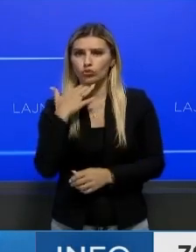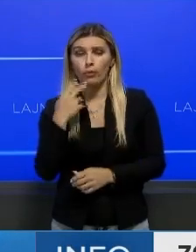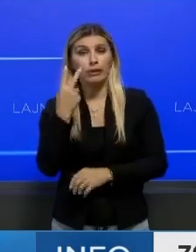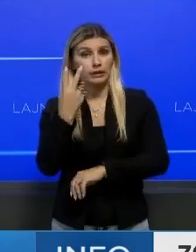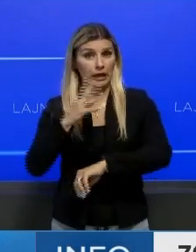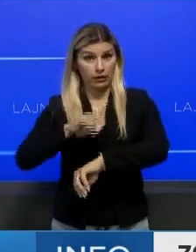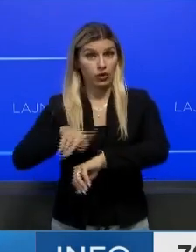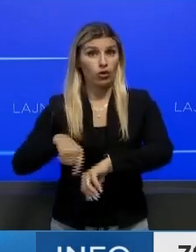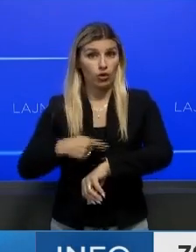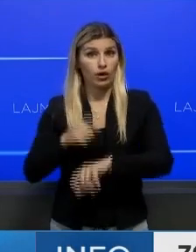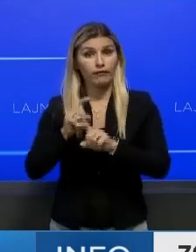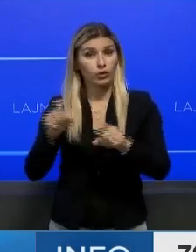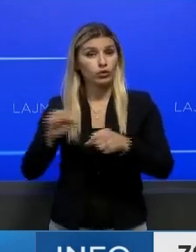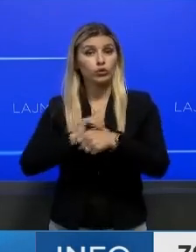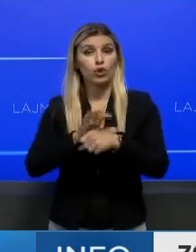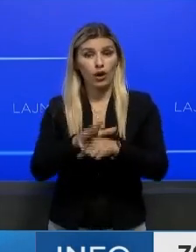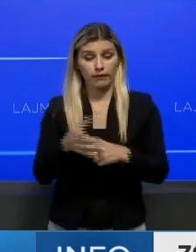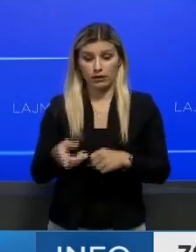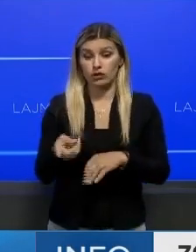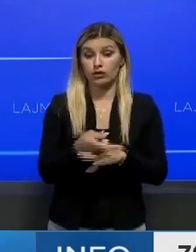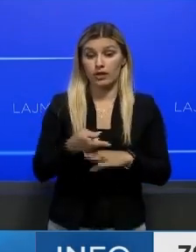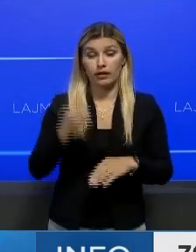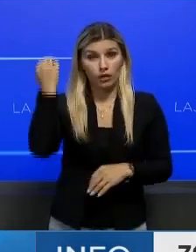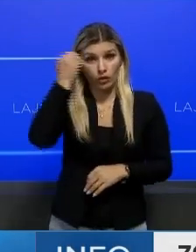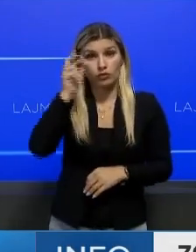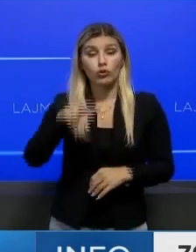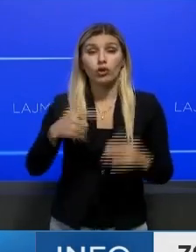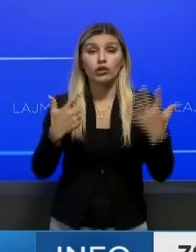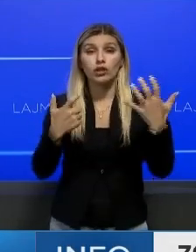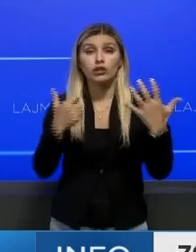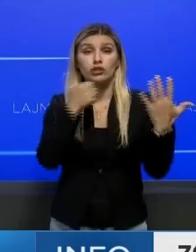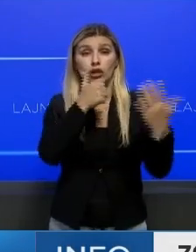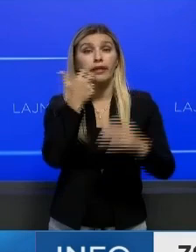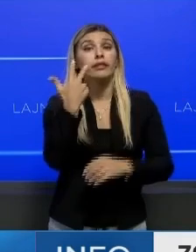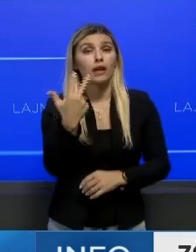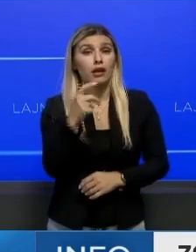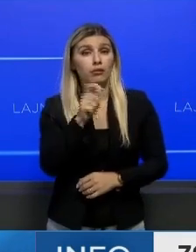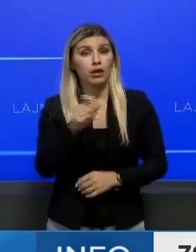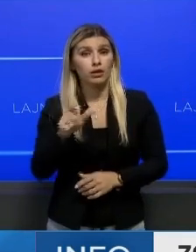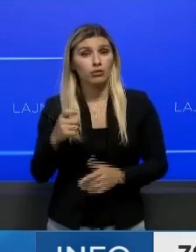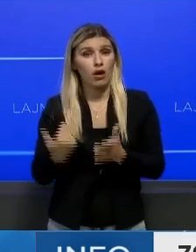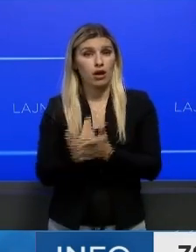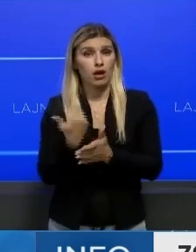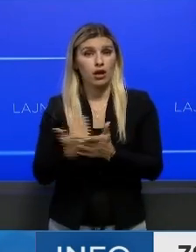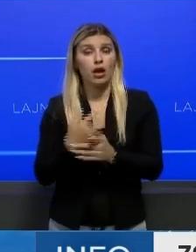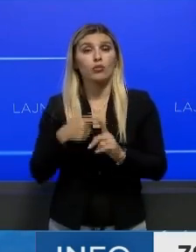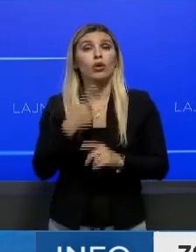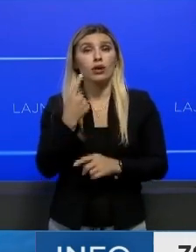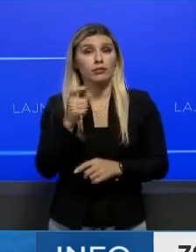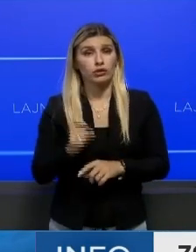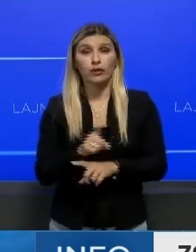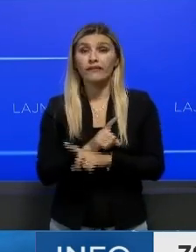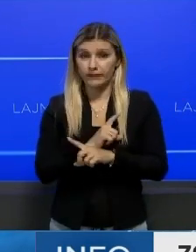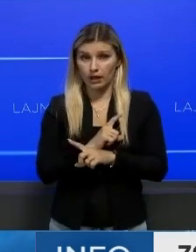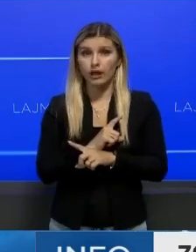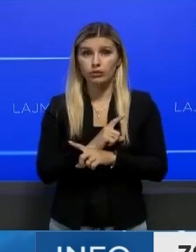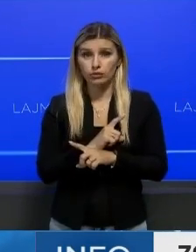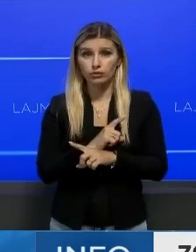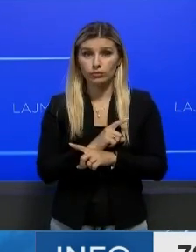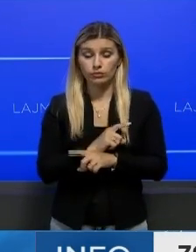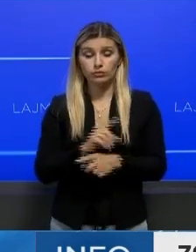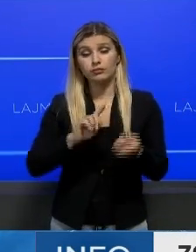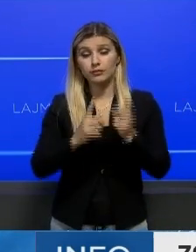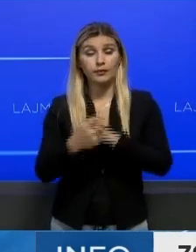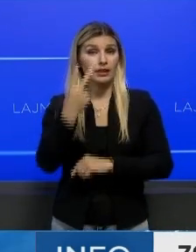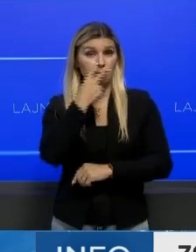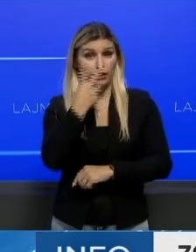në 24 orët e fundit në vendin ton janë shënuar 763 rastet të reja e një rast të vdekjes. Për ndryshe, gjatë